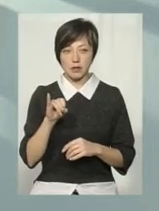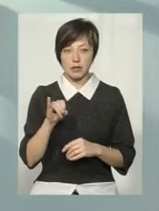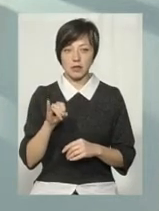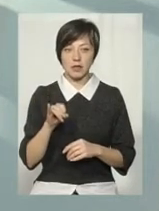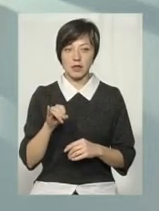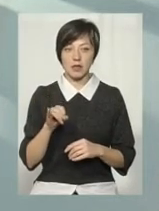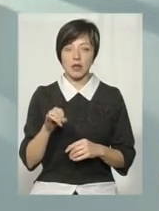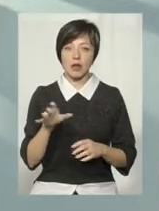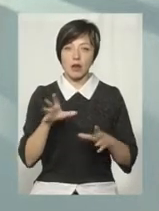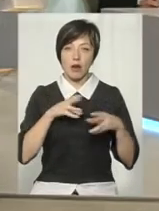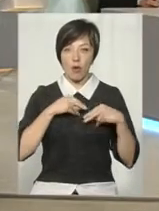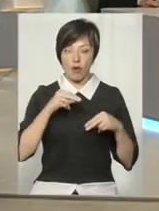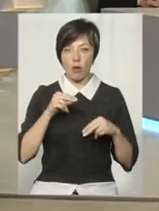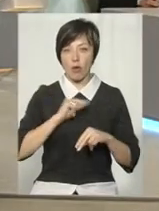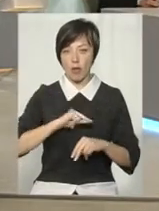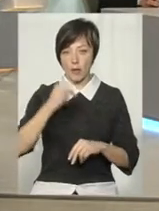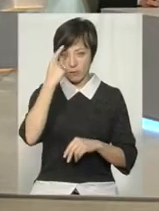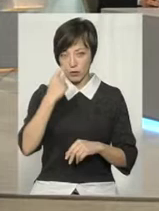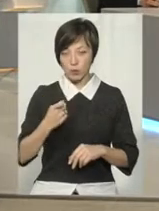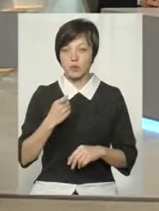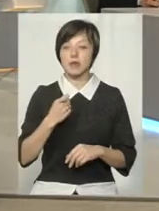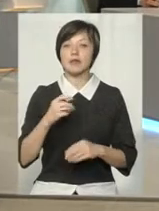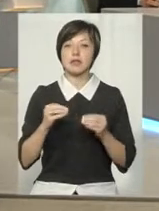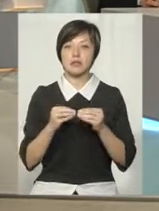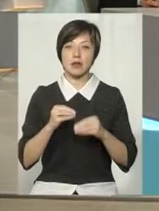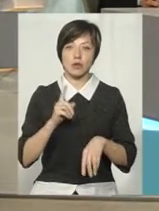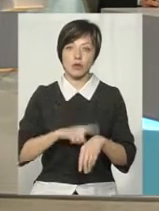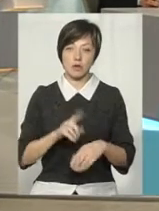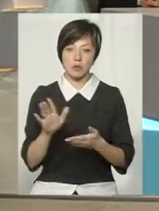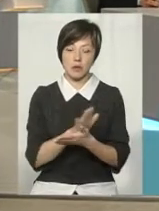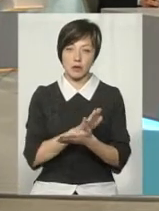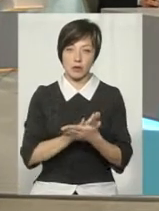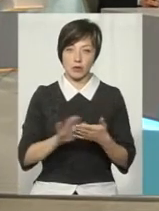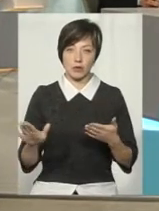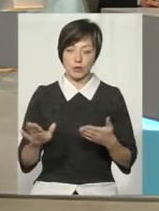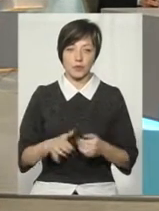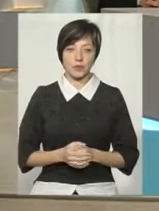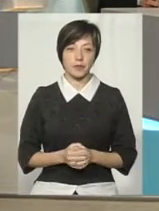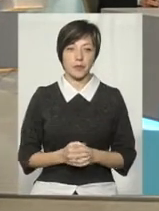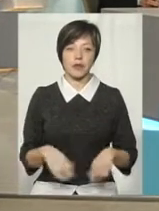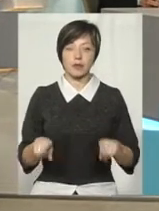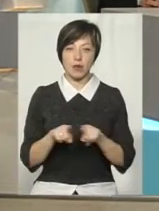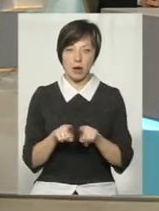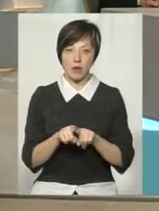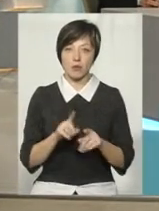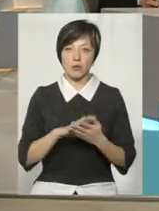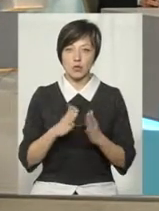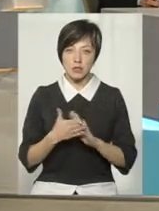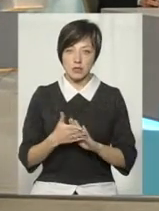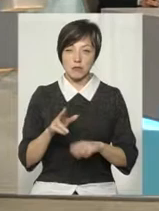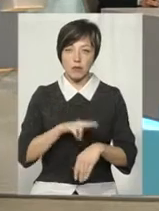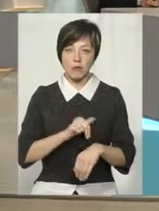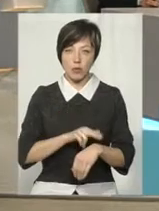наскільки нам колеги повідомили, в 10-й годині вже було все прибрано. Рекордно короткий термін. Оце така позиція